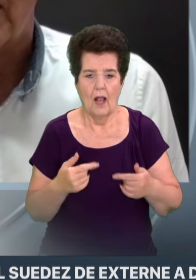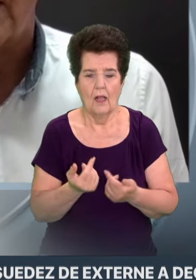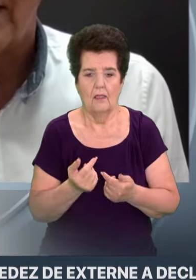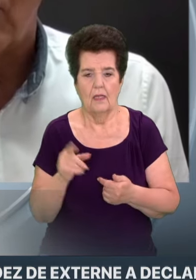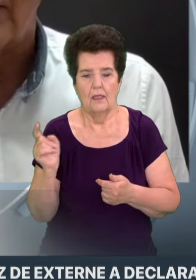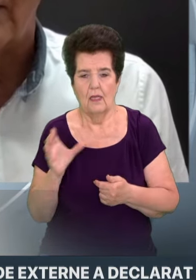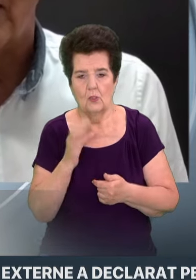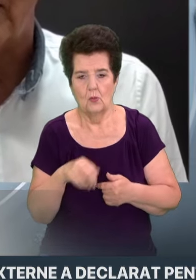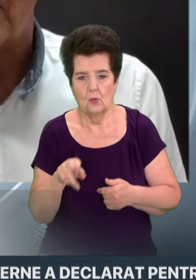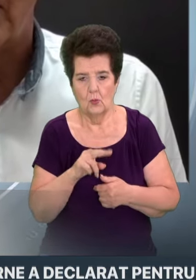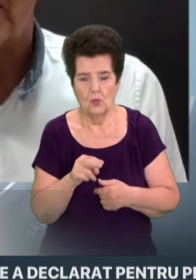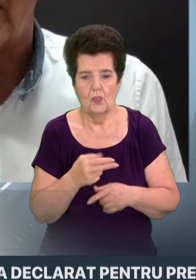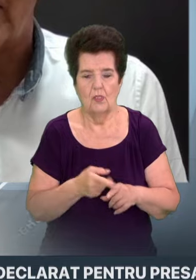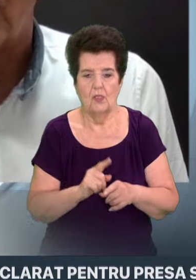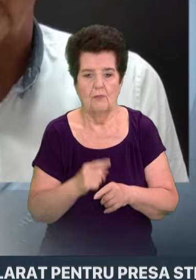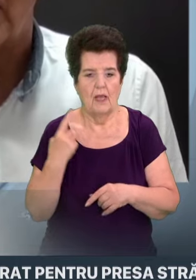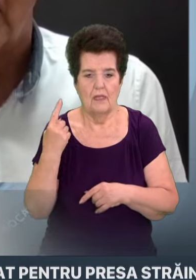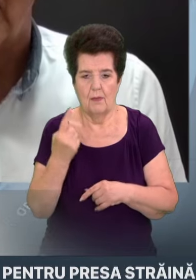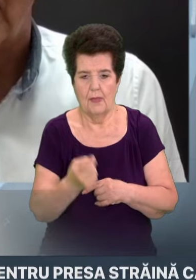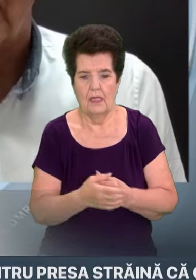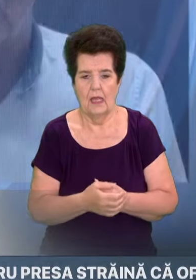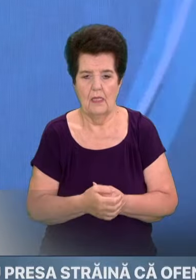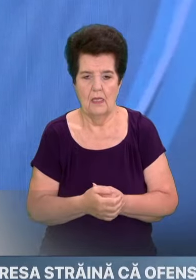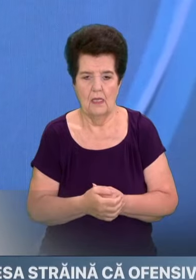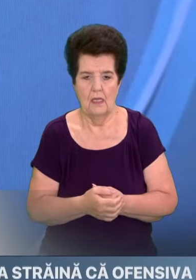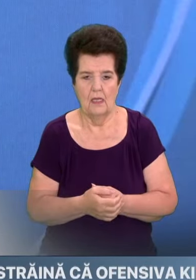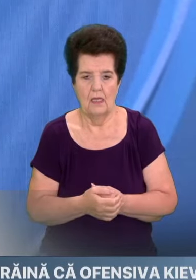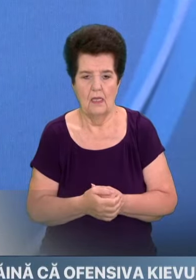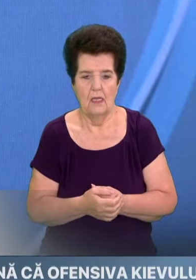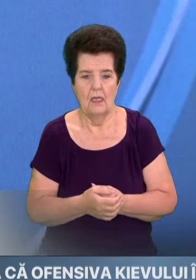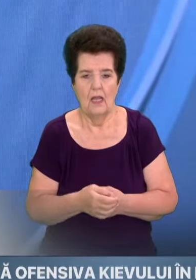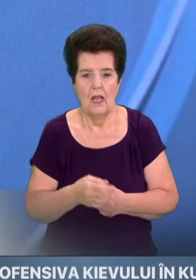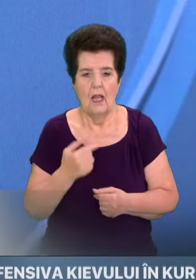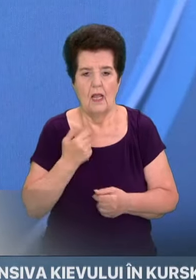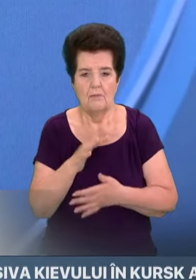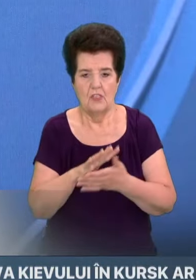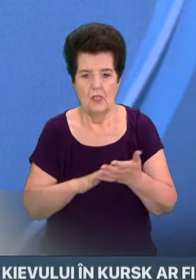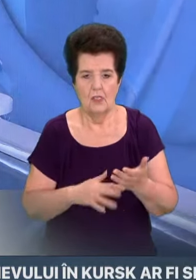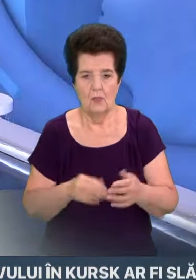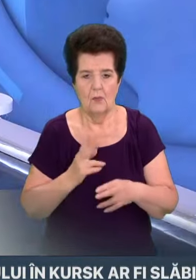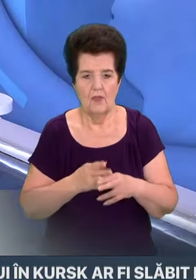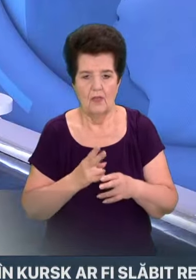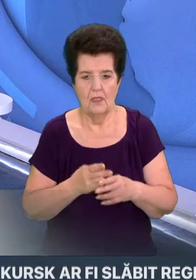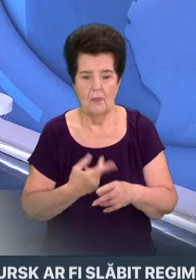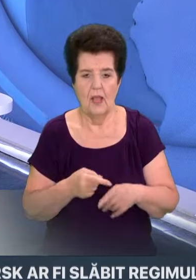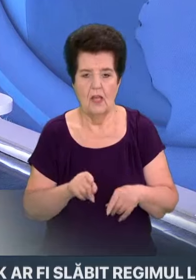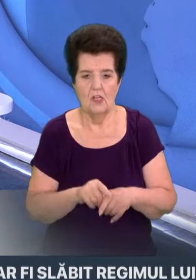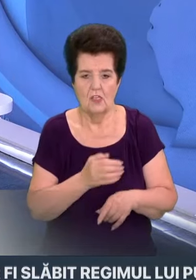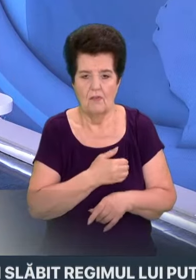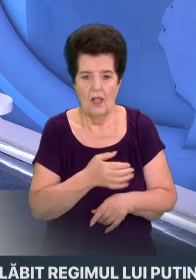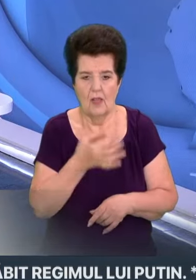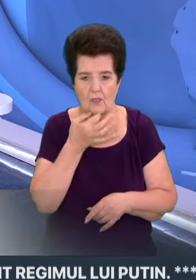sud, este cu atât mai îndepărtată. Domnule General, vă scuze că vă întrerup aici, dar aș vrea să